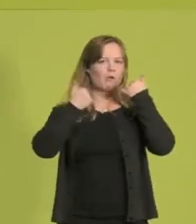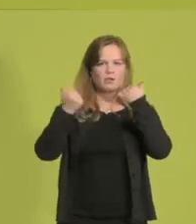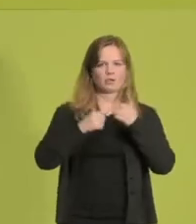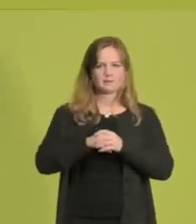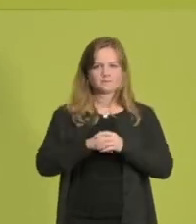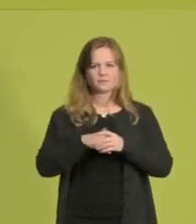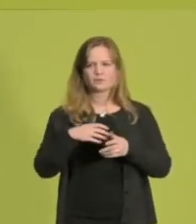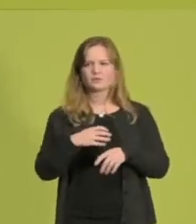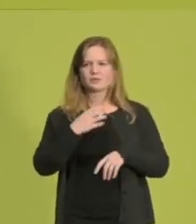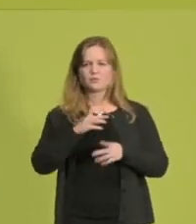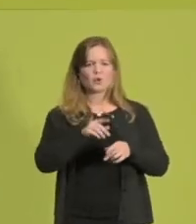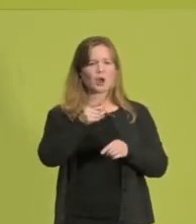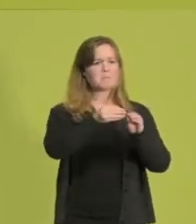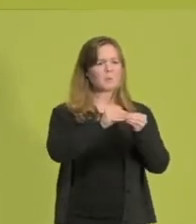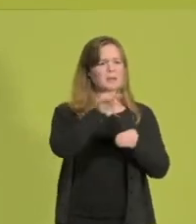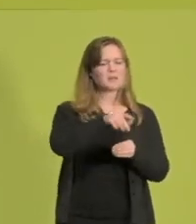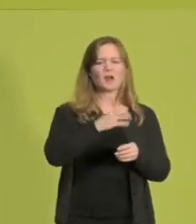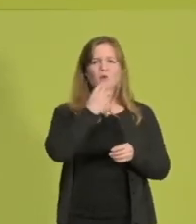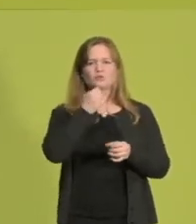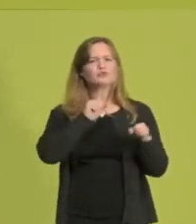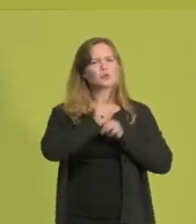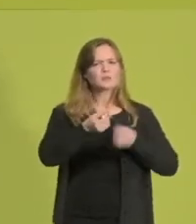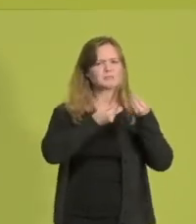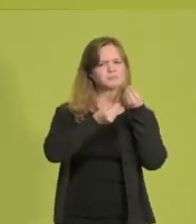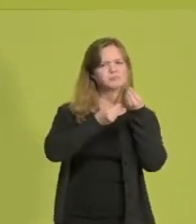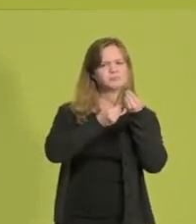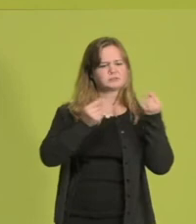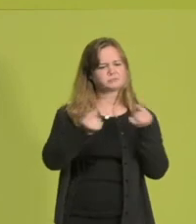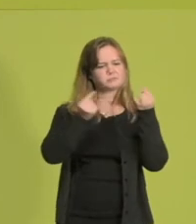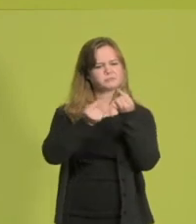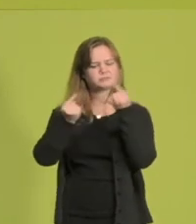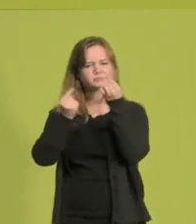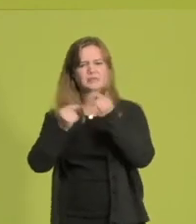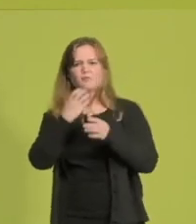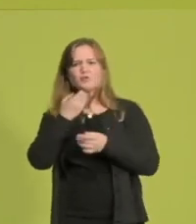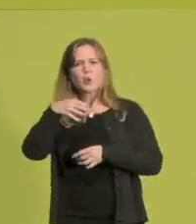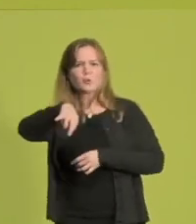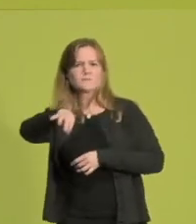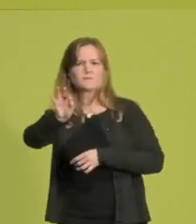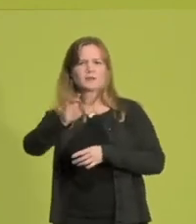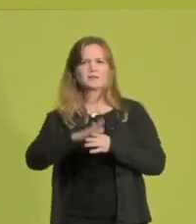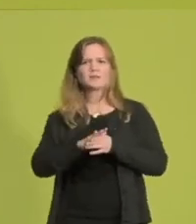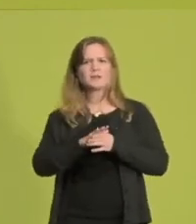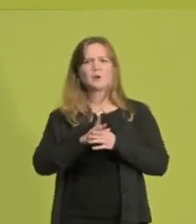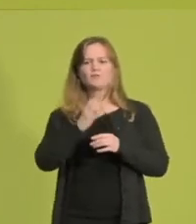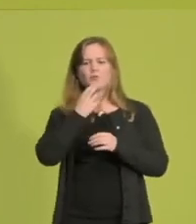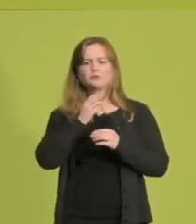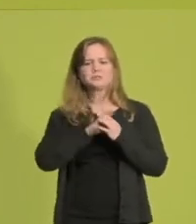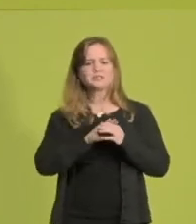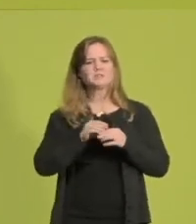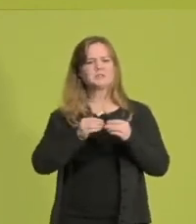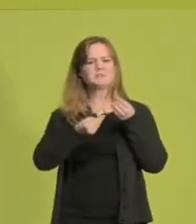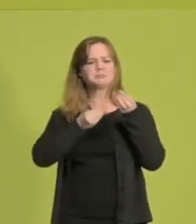das Gespräch, wo es nicht einfach wird. Ich will Lösungen verbinden. Ich will Gespräche führen und den Dialog auf Augenhöhe zum neuen